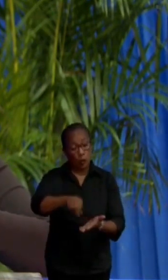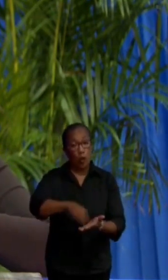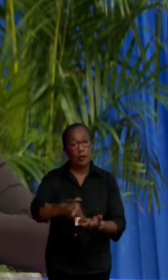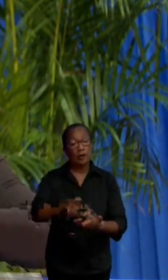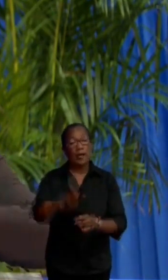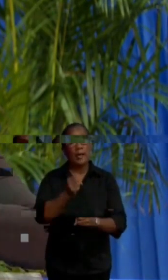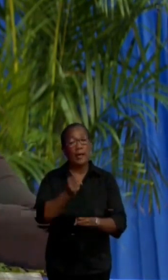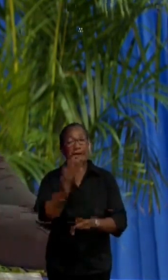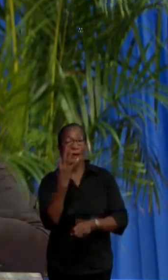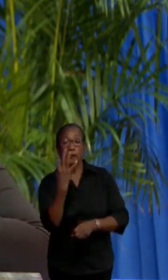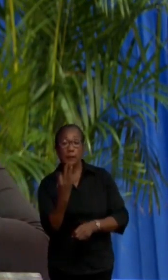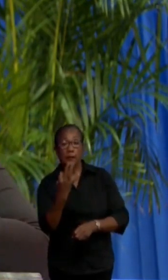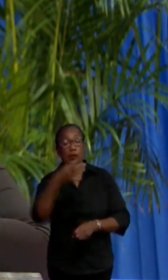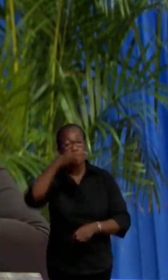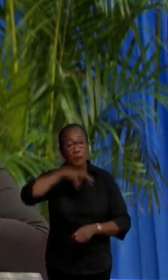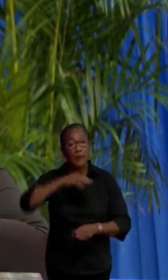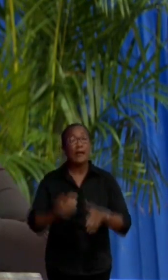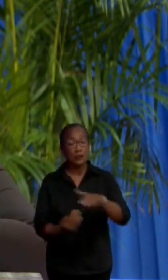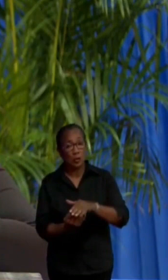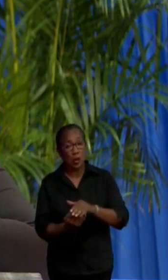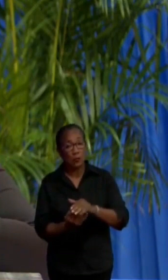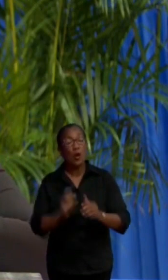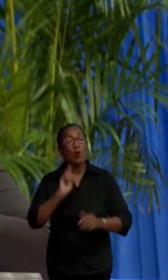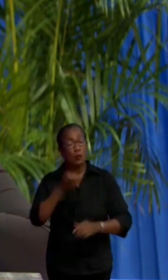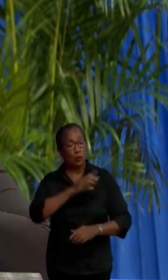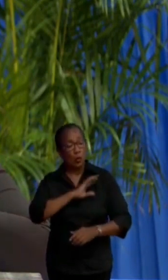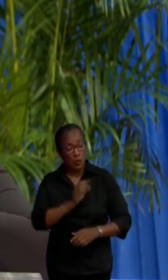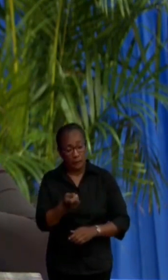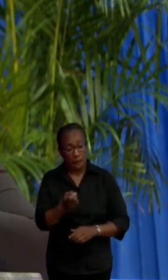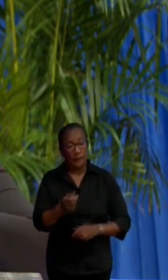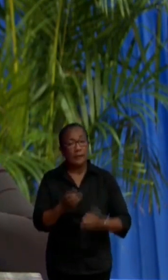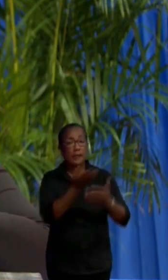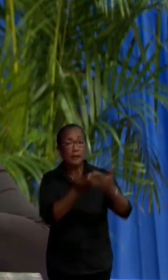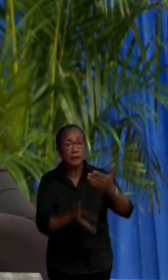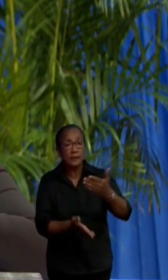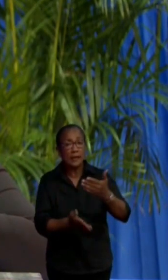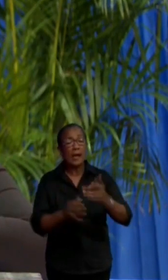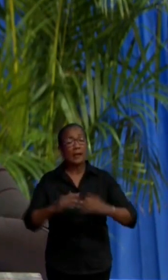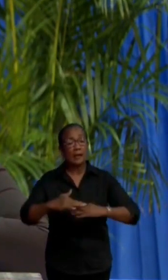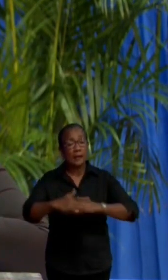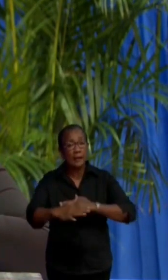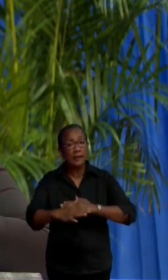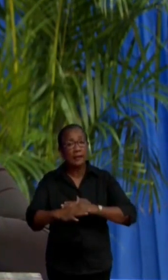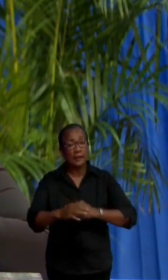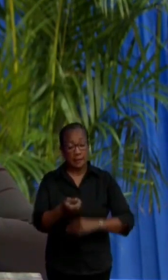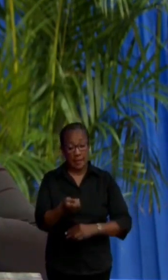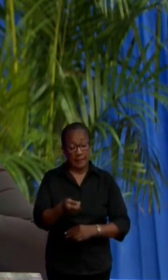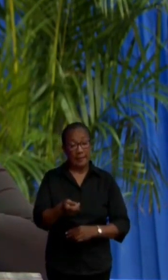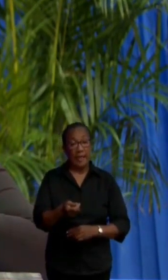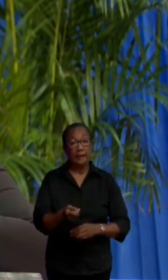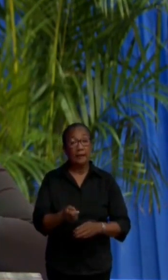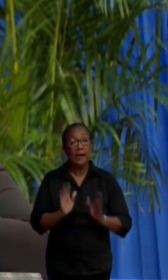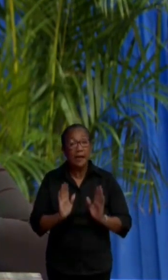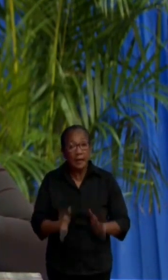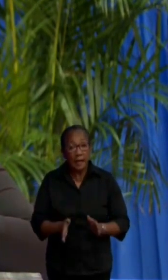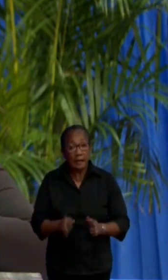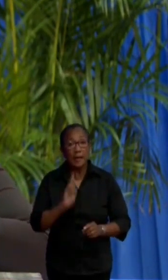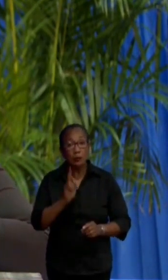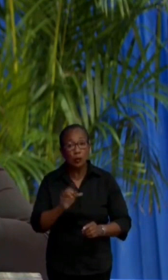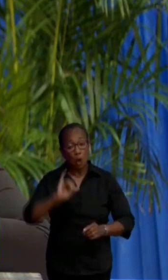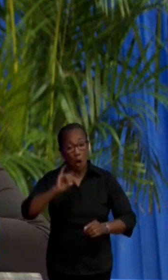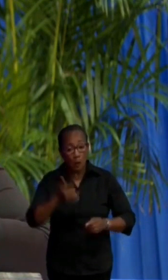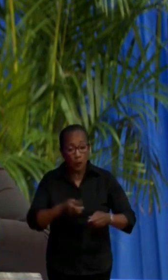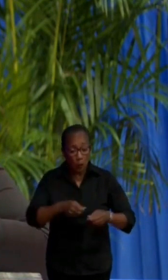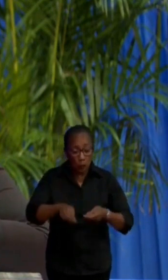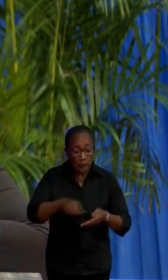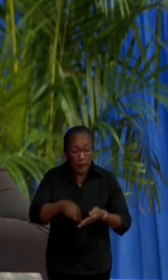middags. We moeten ook de financiële verslagen in orde maken. We moeten de gelden die over zijn, moeten natuurlijk tellen